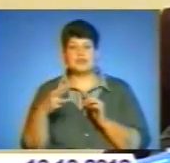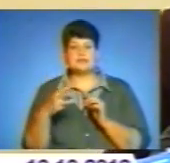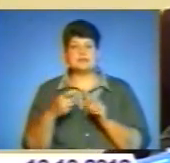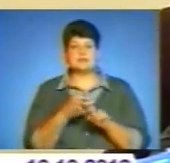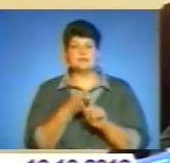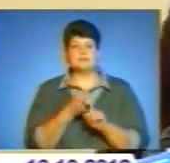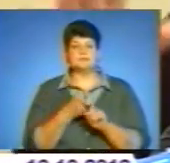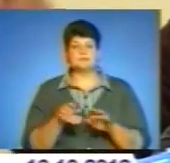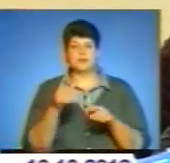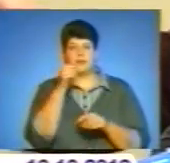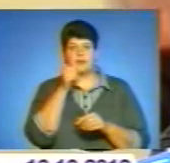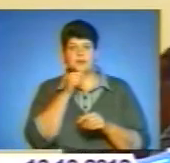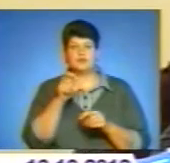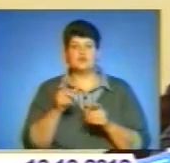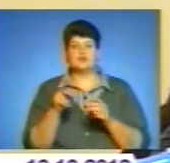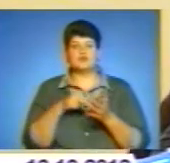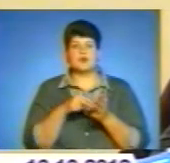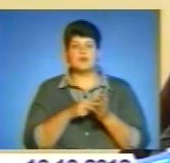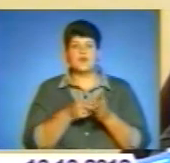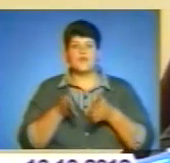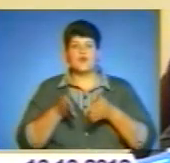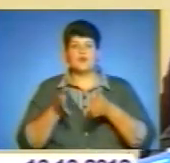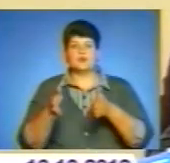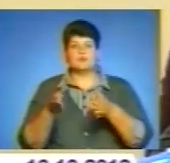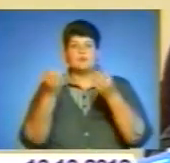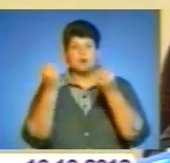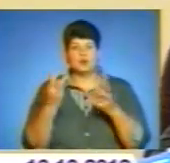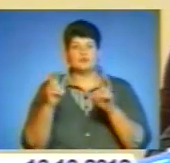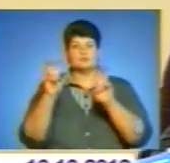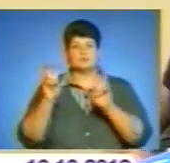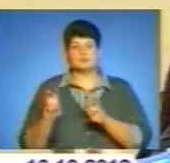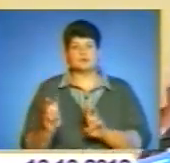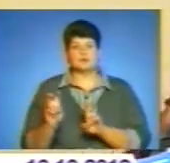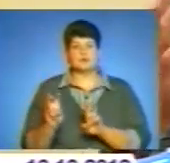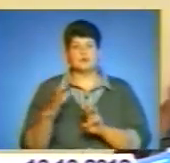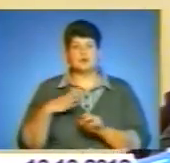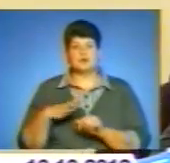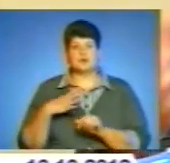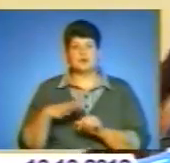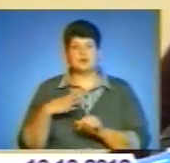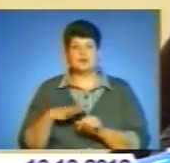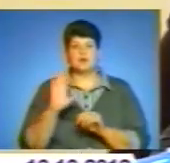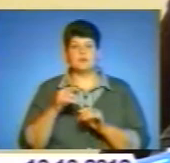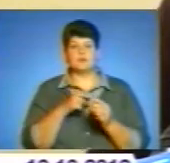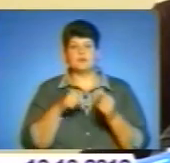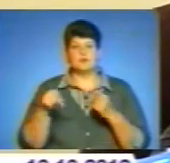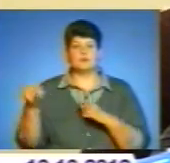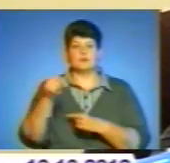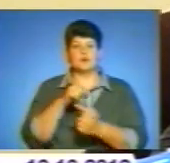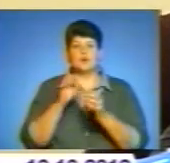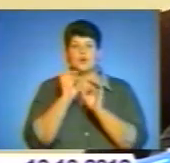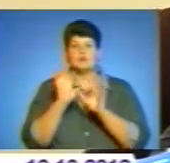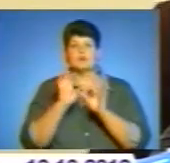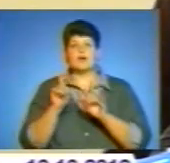в те приміщення, коли приходять по 150, по 180, 130, залежно від місяця. Люди стоять в